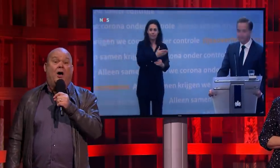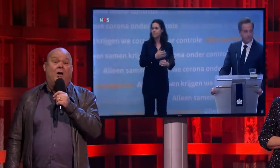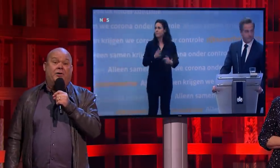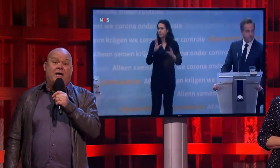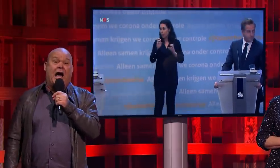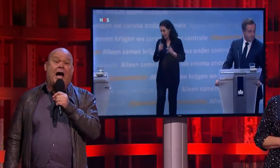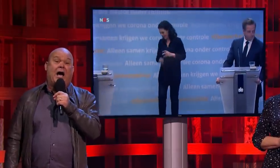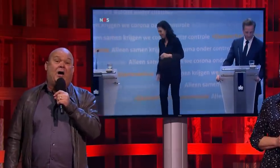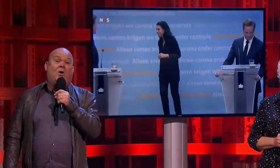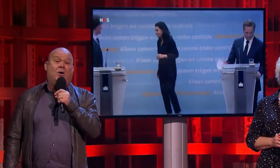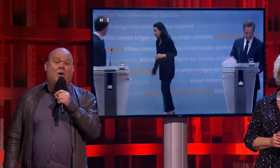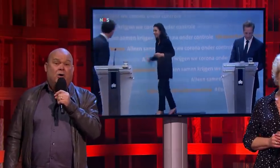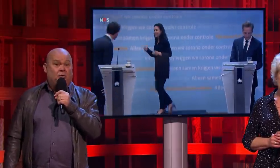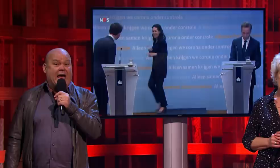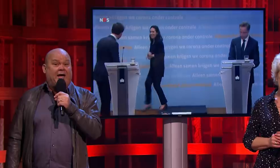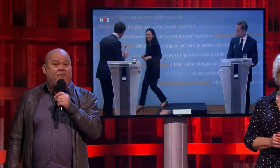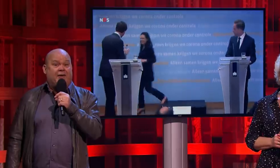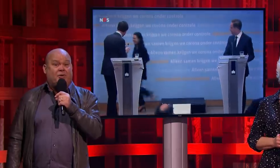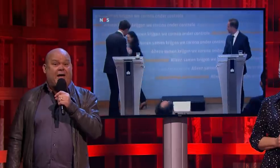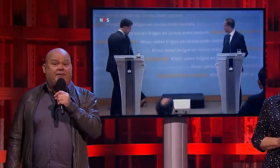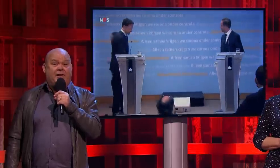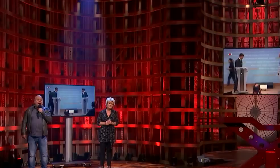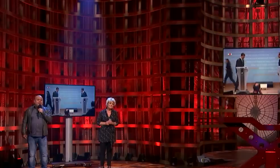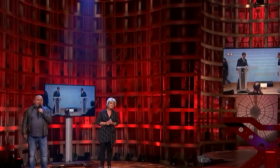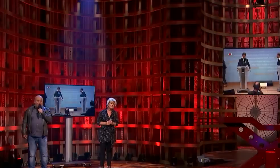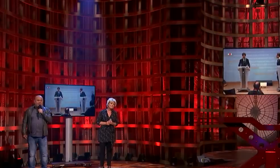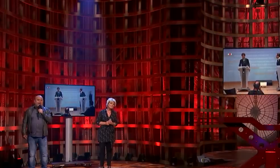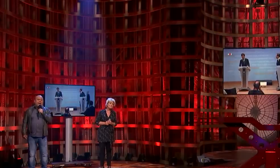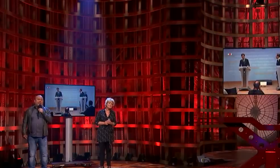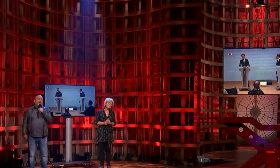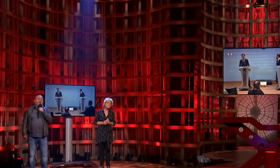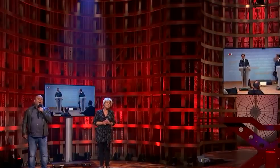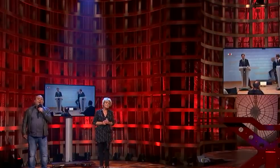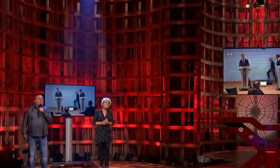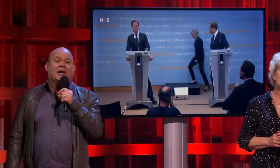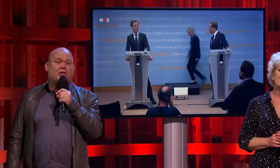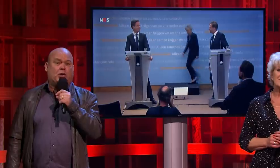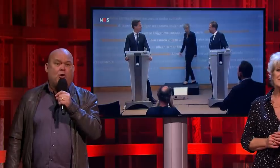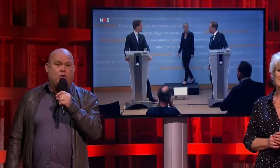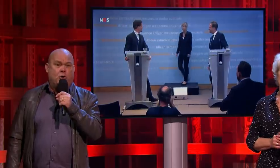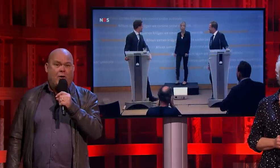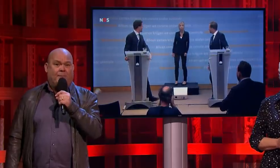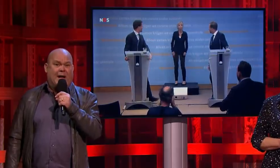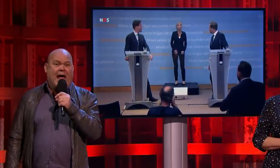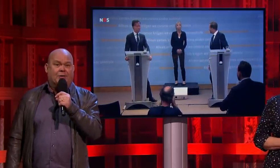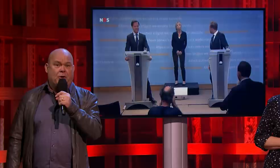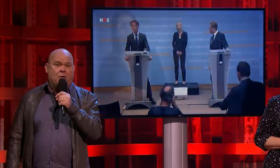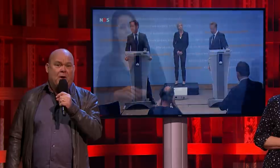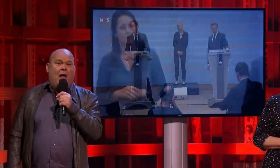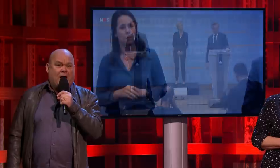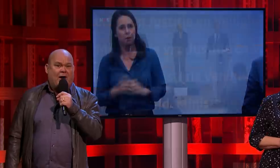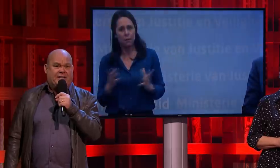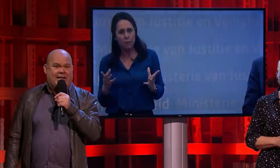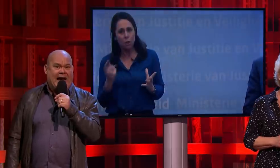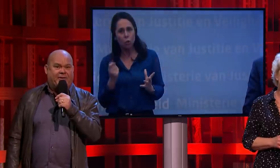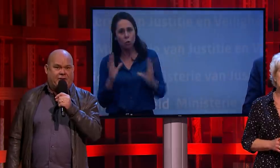Zonder jou, toen jij gewisseld werd, deed het al zeer. Maar zonder jou, wat blijft het nu?